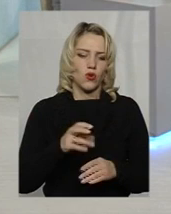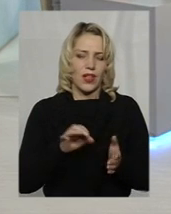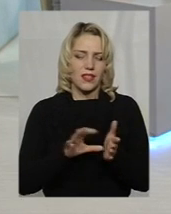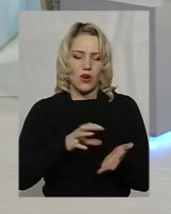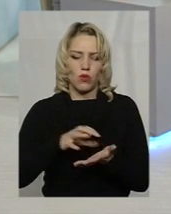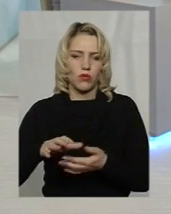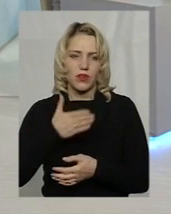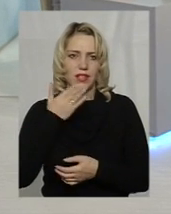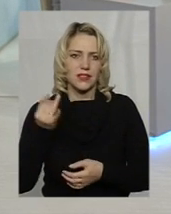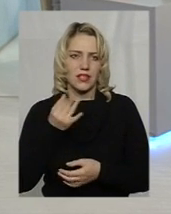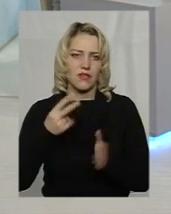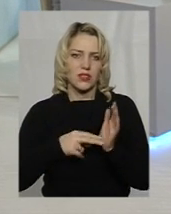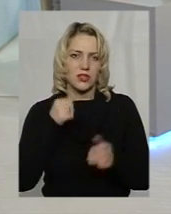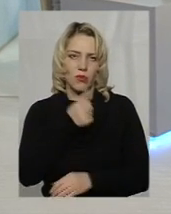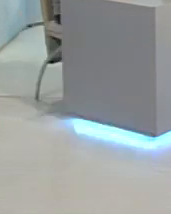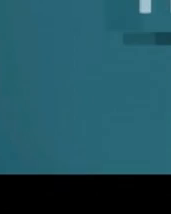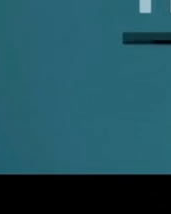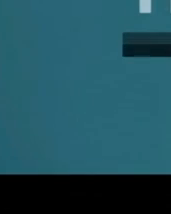Будь ласка, увага на екран.